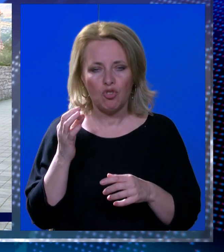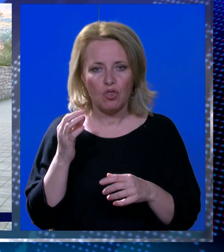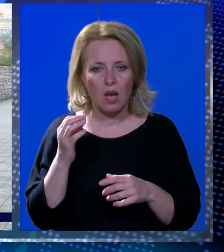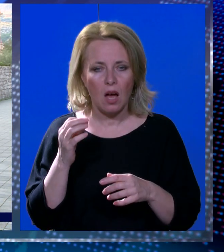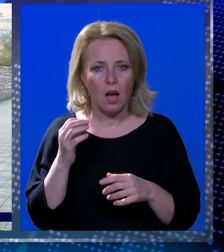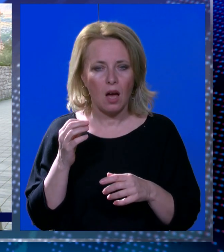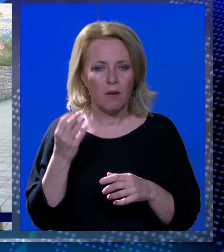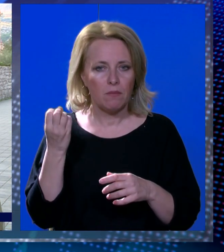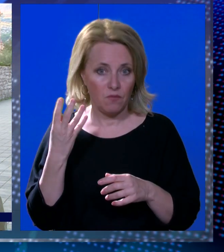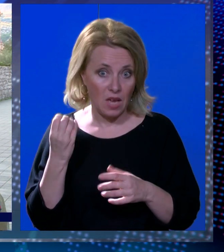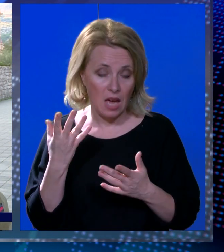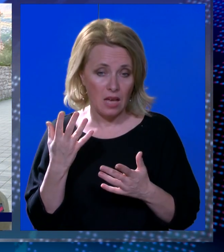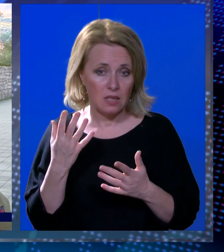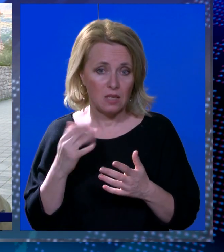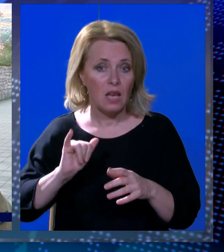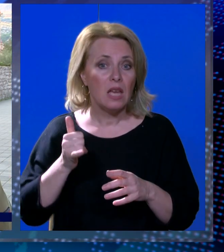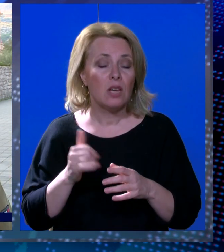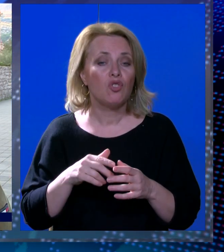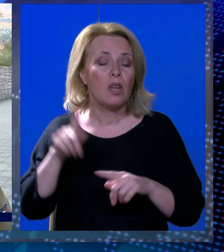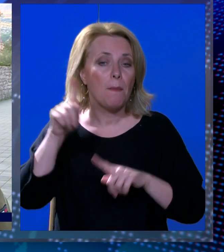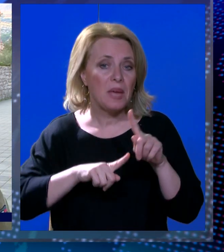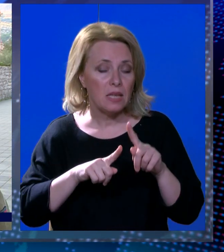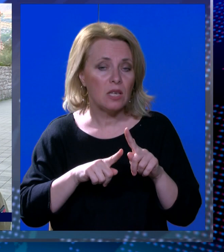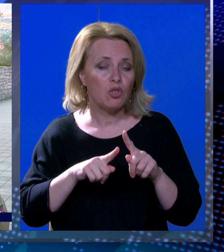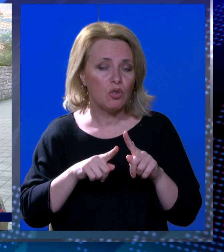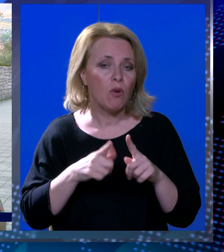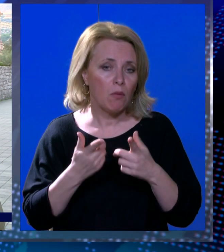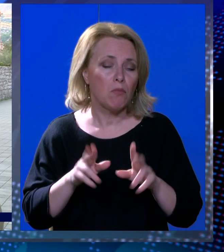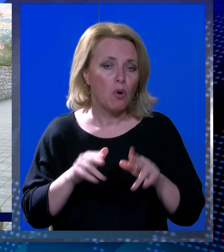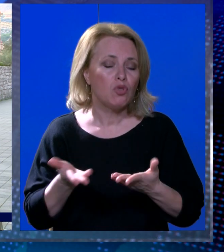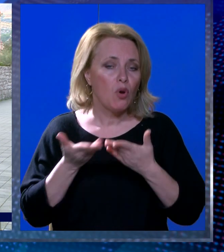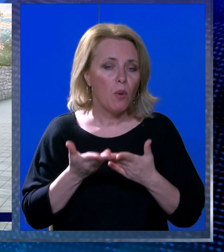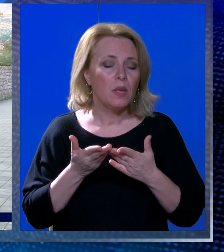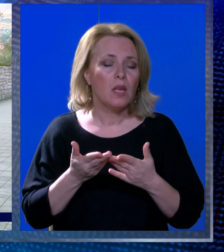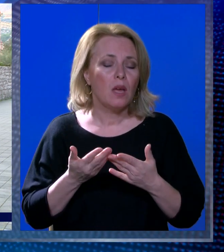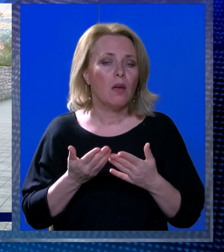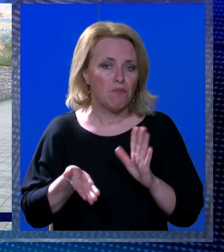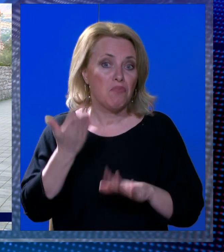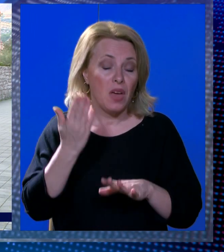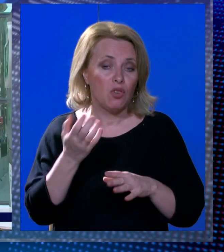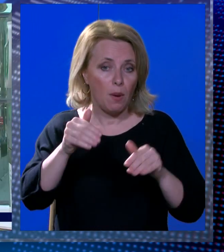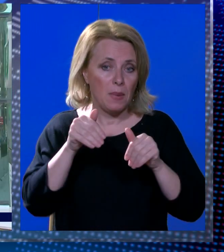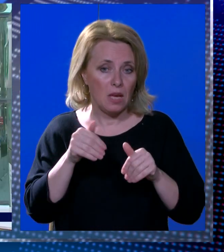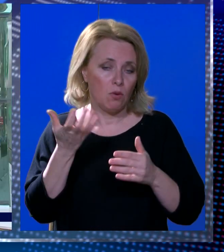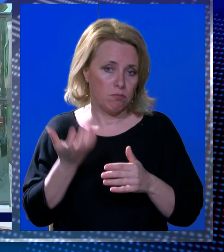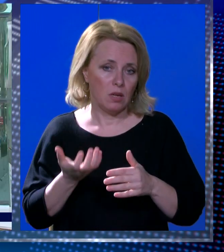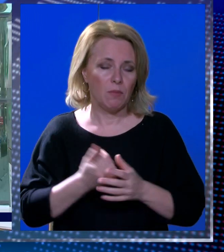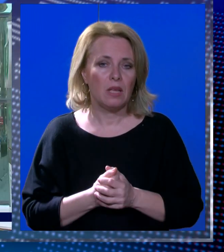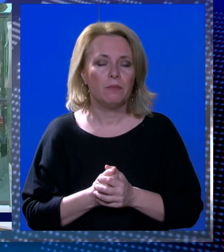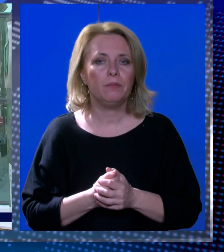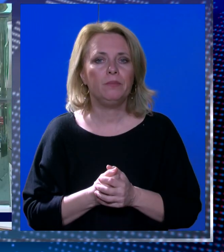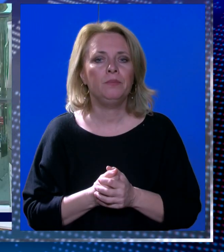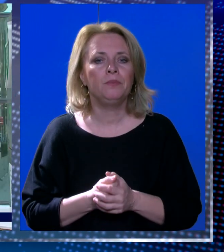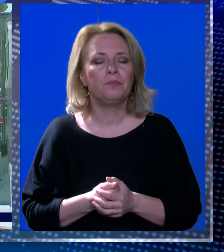cijele Hrvatske, zašto ćemo moći imati na nekoj mjesečnoj razini veća primanja i na godičnoj, tako da je to dosta dobro. Svakako